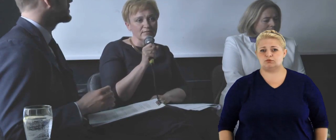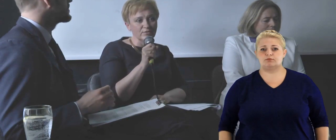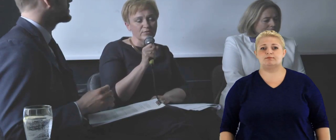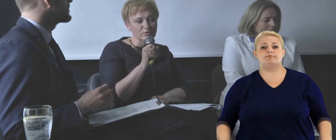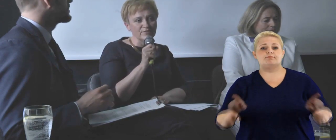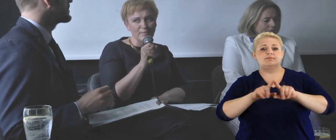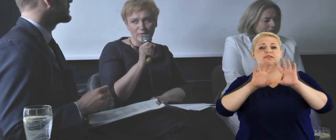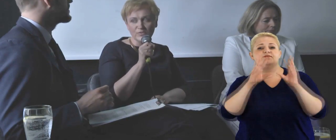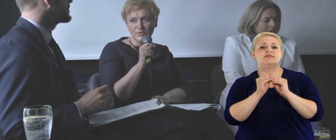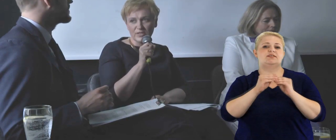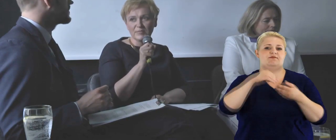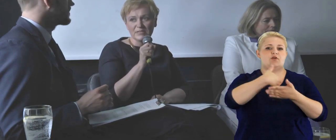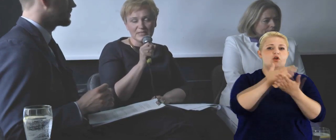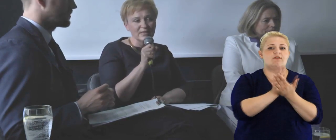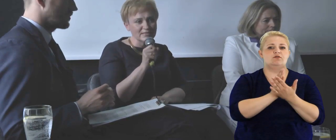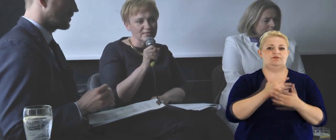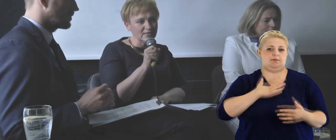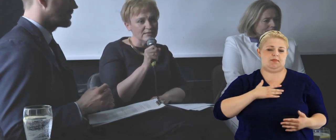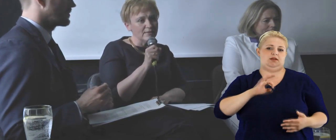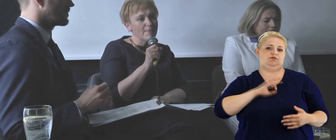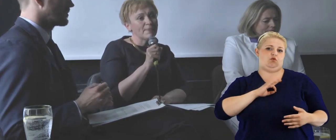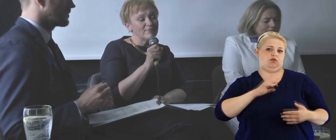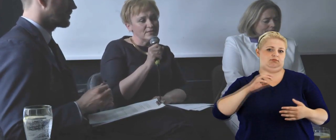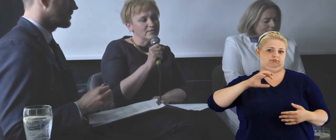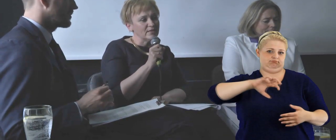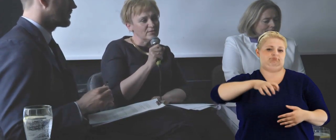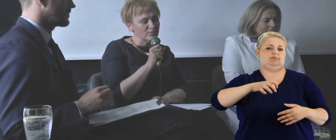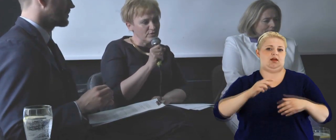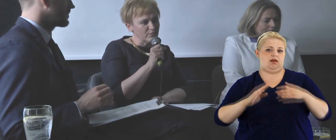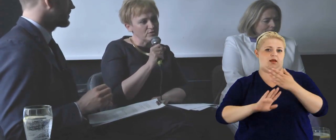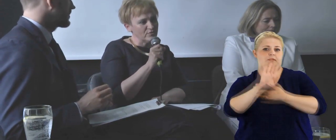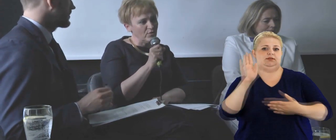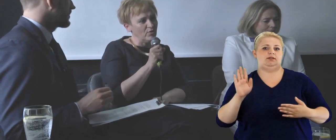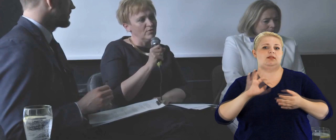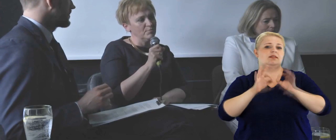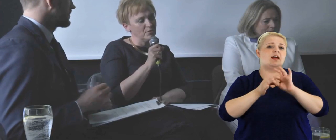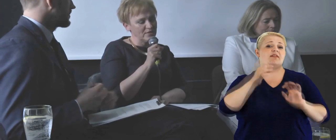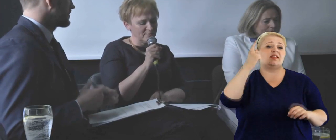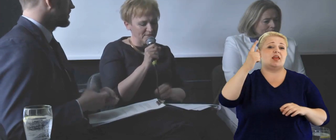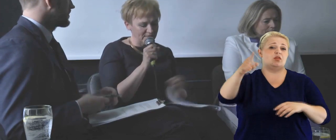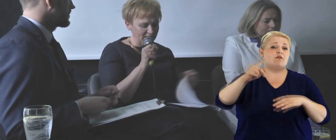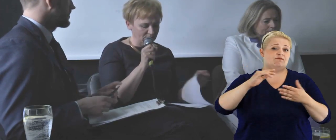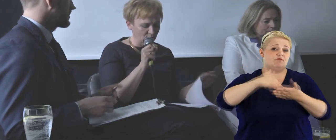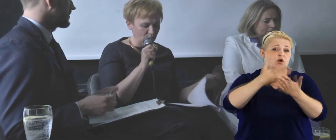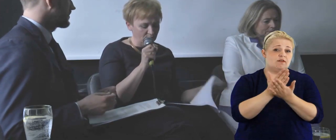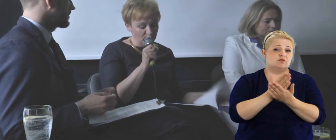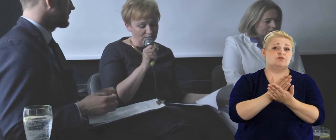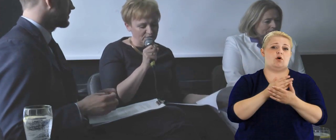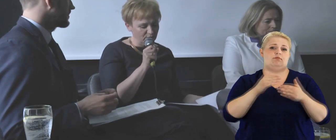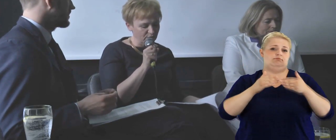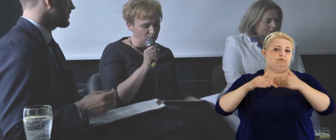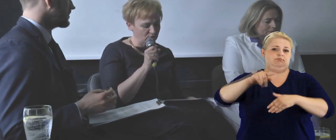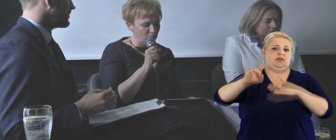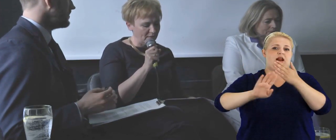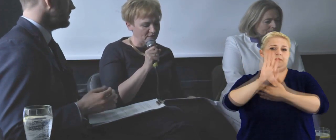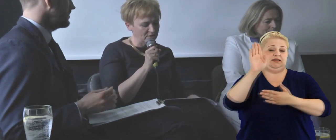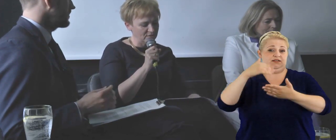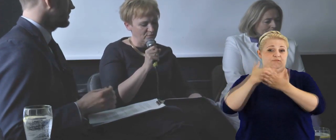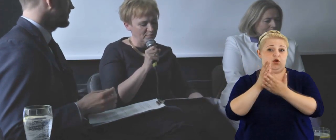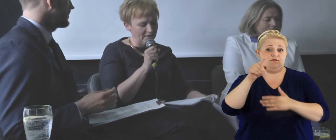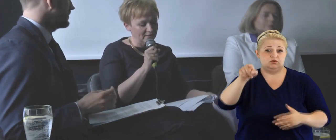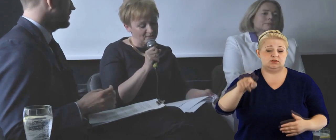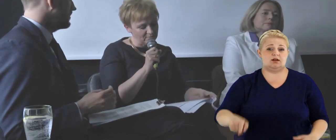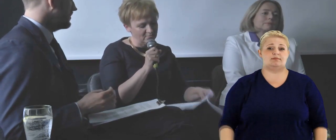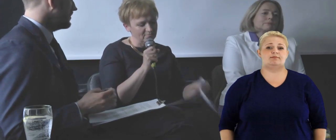województwa mają swoje reprezentacje, nawet jedno województwo poza reprezentacją właśnie wojewódzką ma